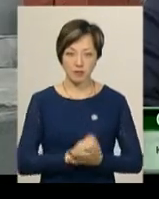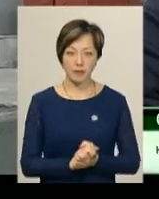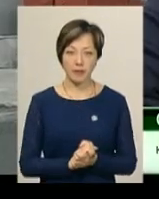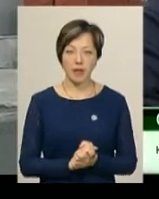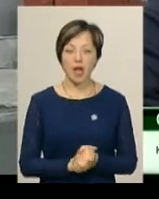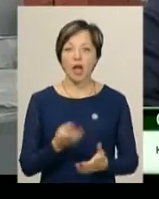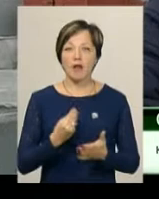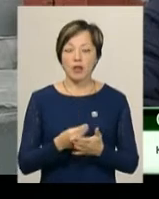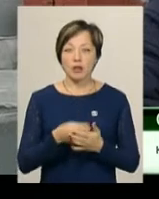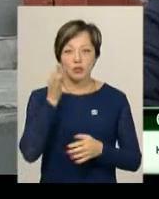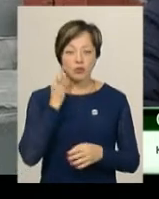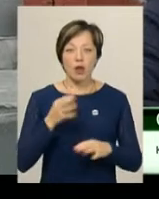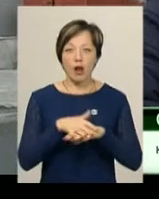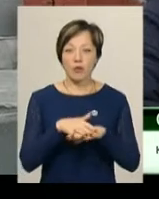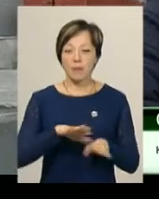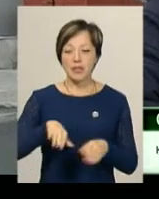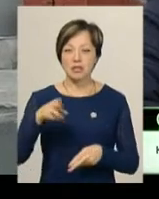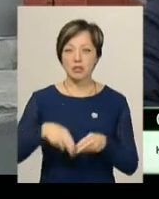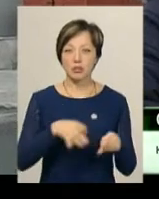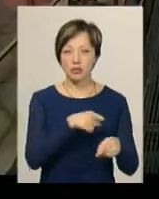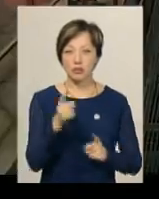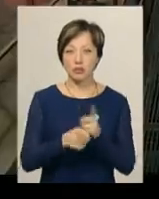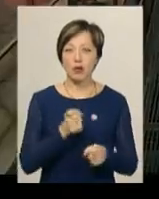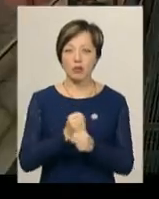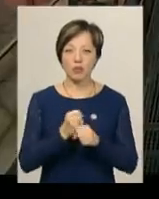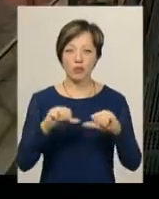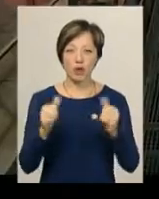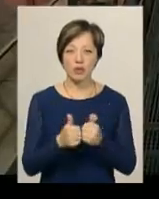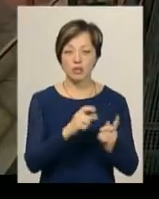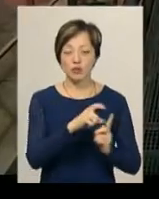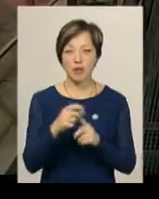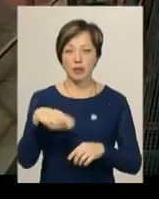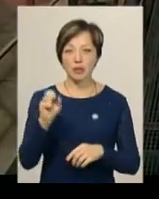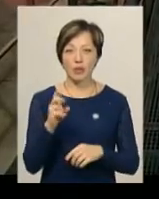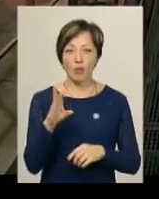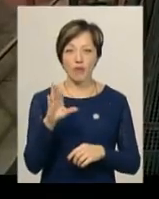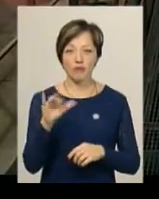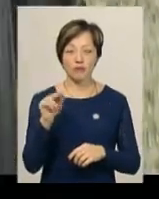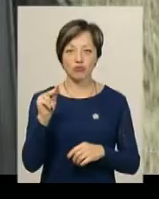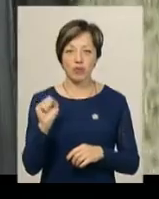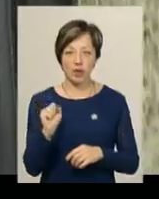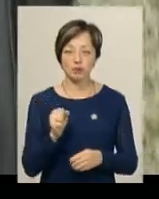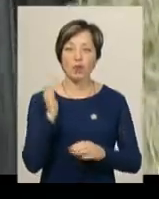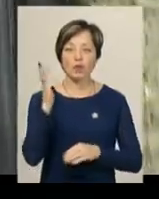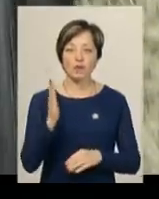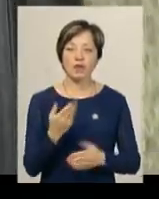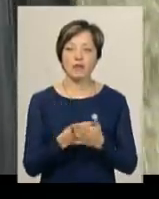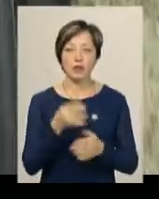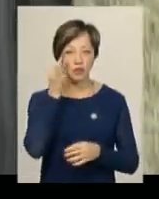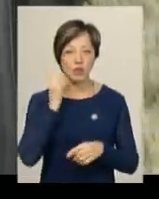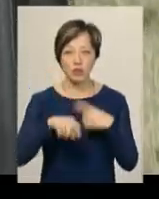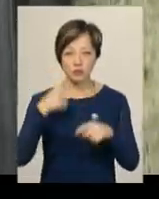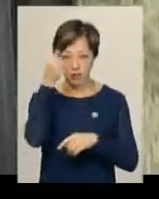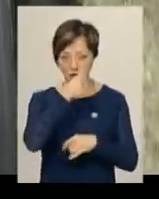Собівартість цукру рахують після закінчення сезону переробки буряків. За словами Дмитра Данковича, спрогнозувати вартість цукру на наступний рік поки не